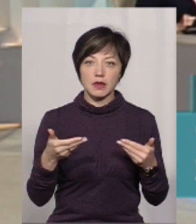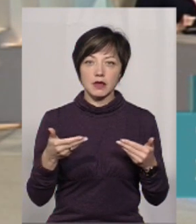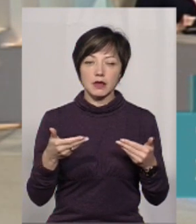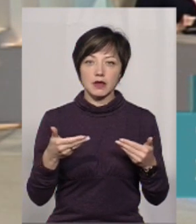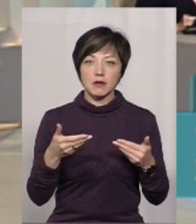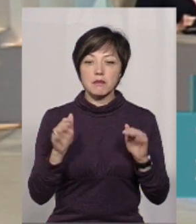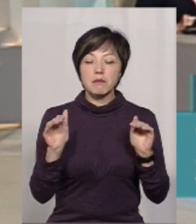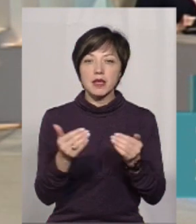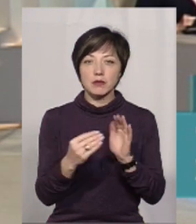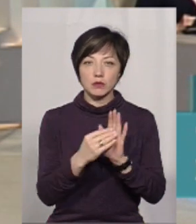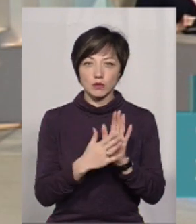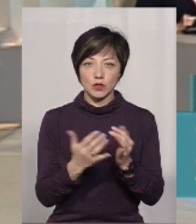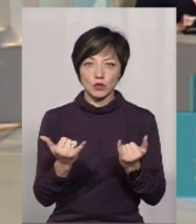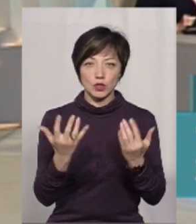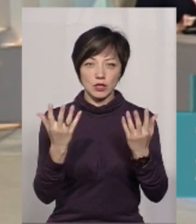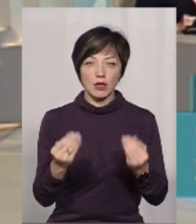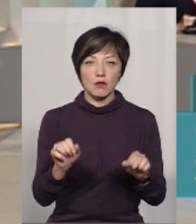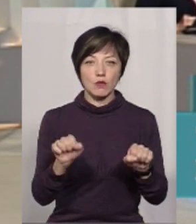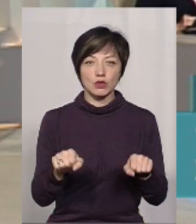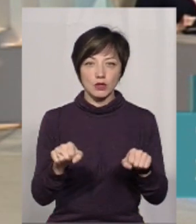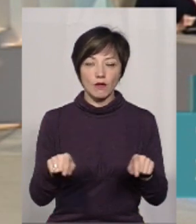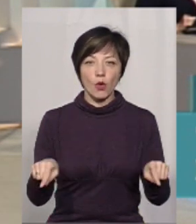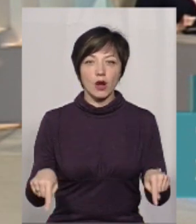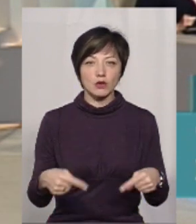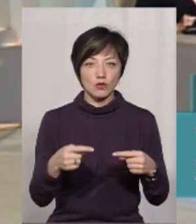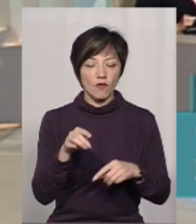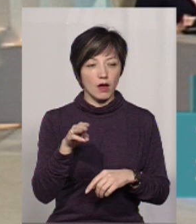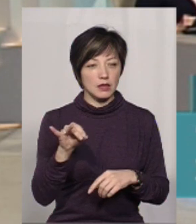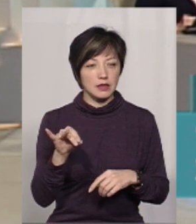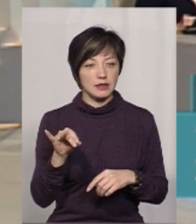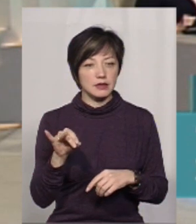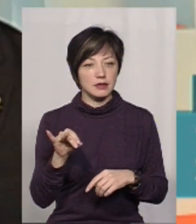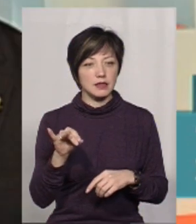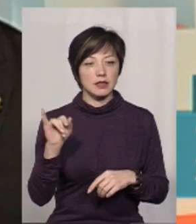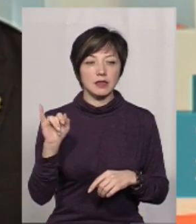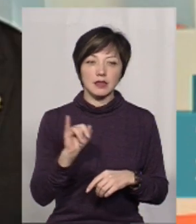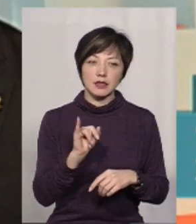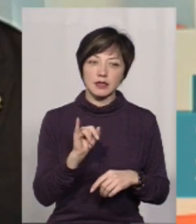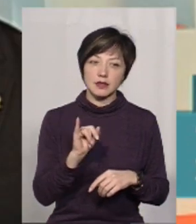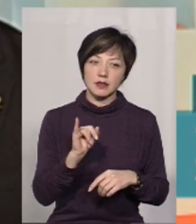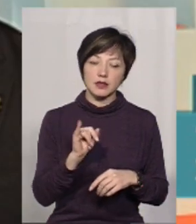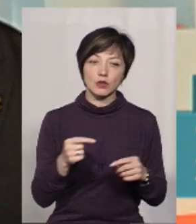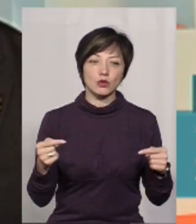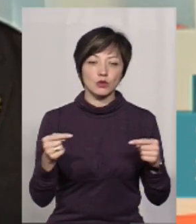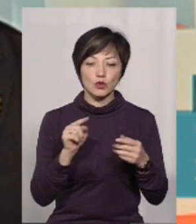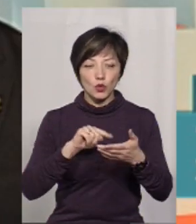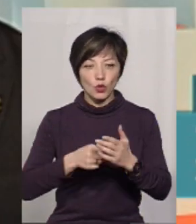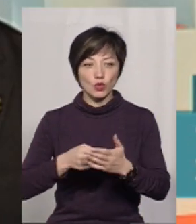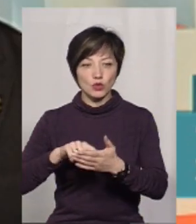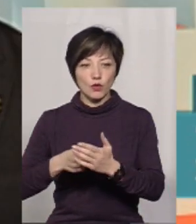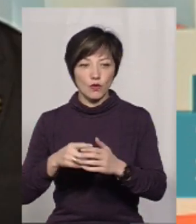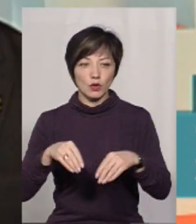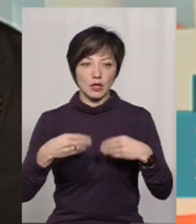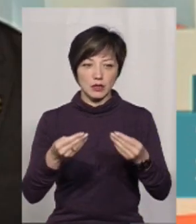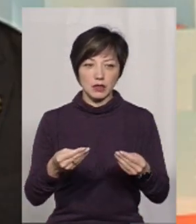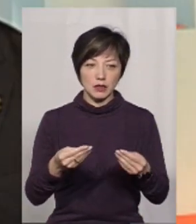мінімуму, який можливо на сьогоднішній день організувати і точково, цільово